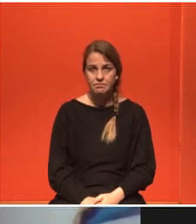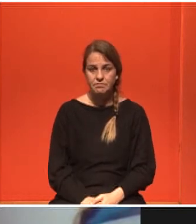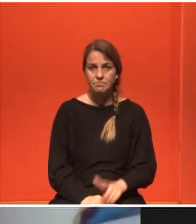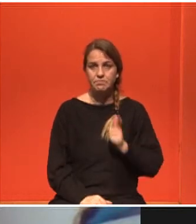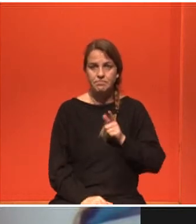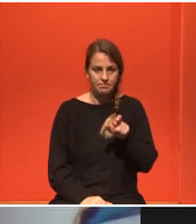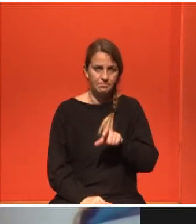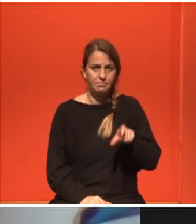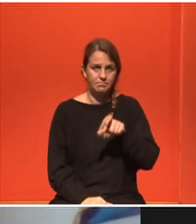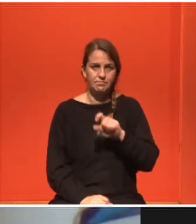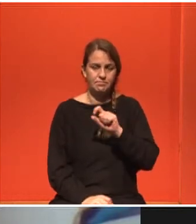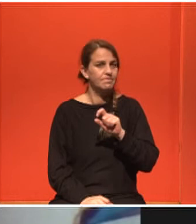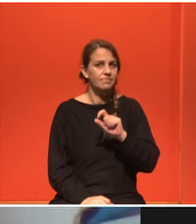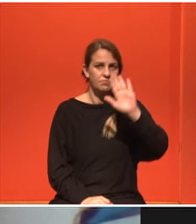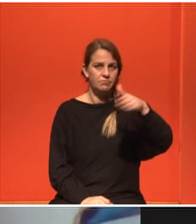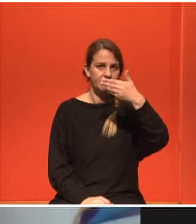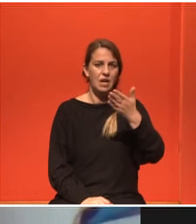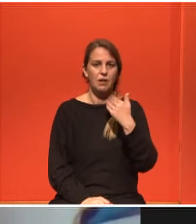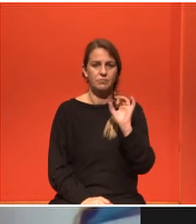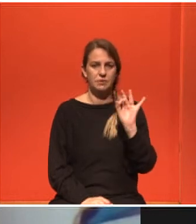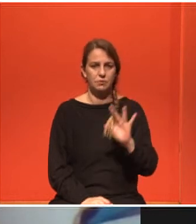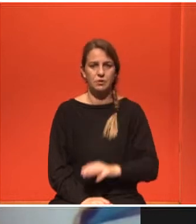μαντάζομαι ότι δεν έχουν ανέβει ακόμα